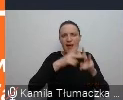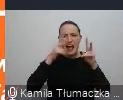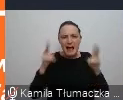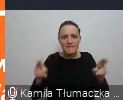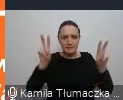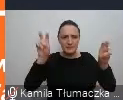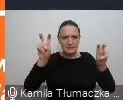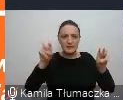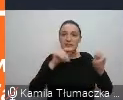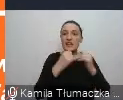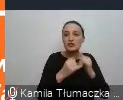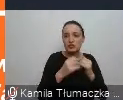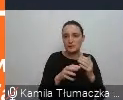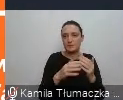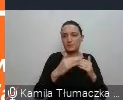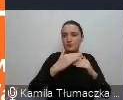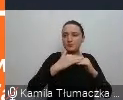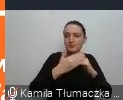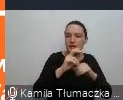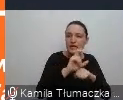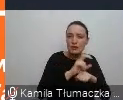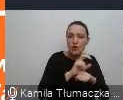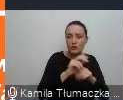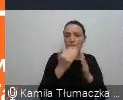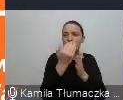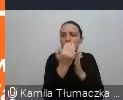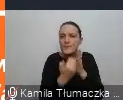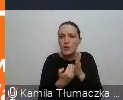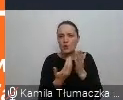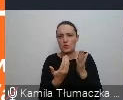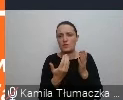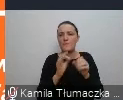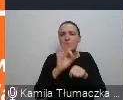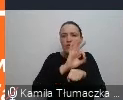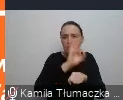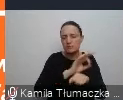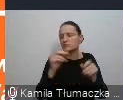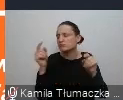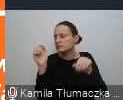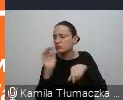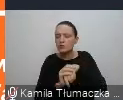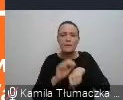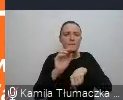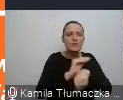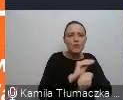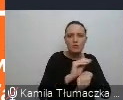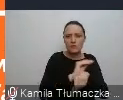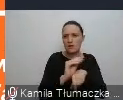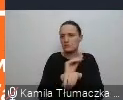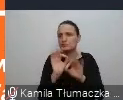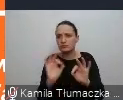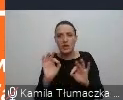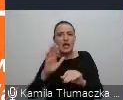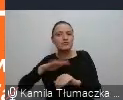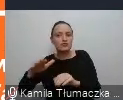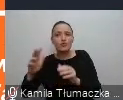jeśli multimedia są zaprojektowane zgodnie z metodyką i jeśli temu dziecku